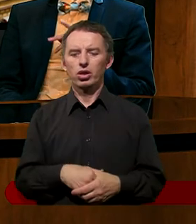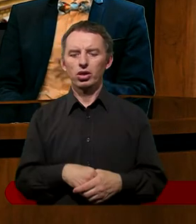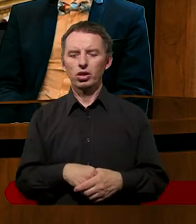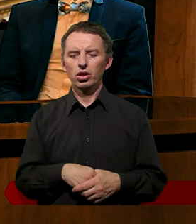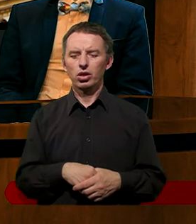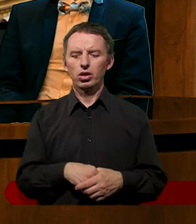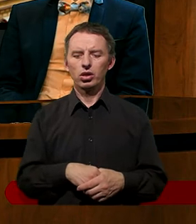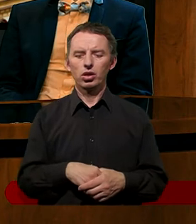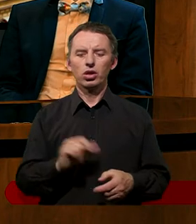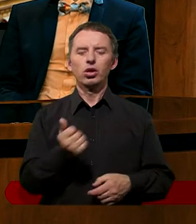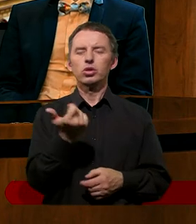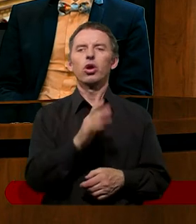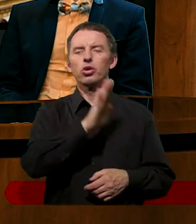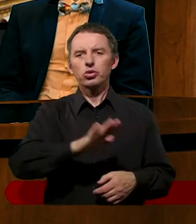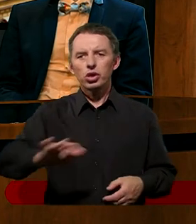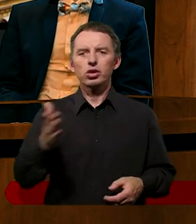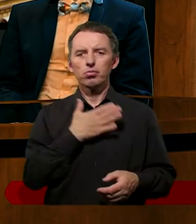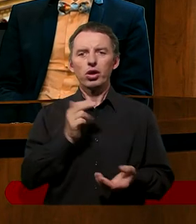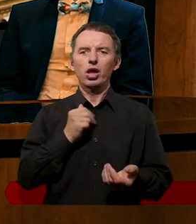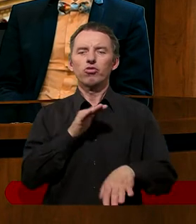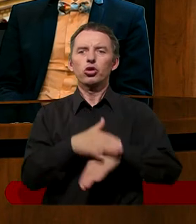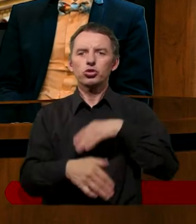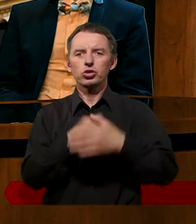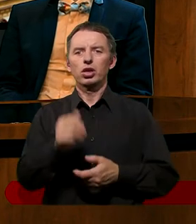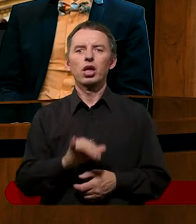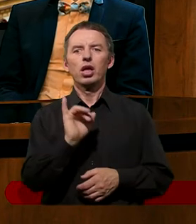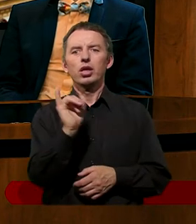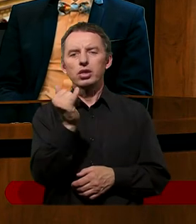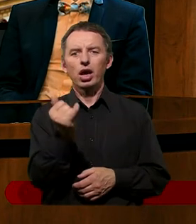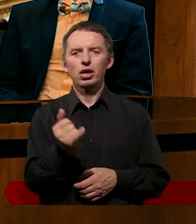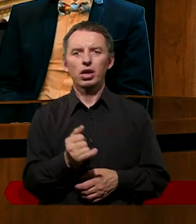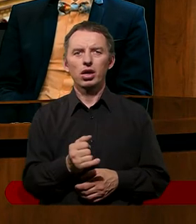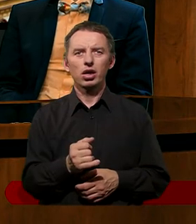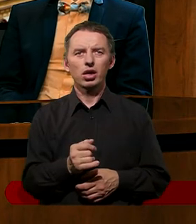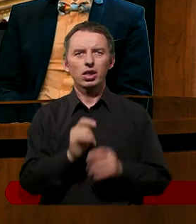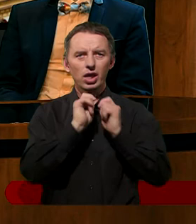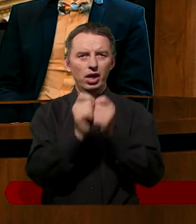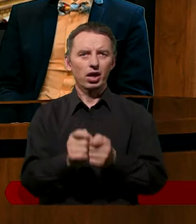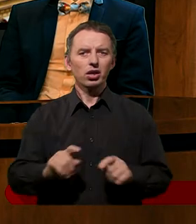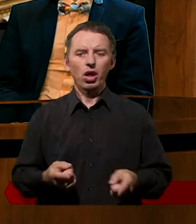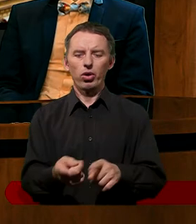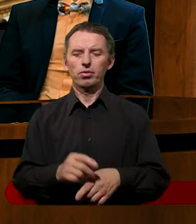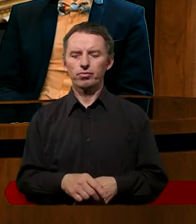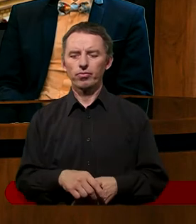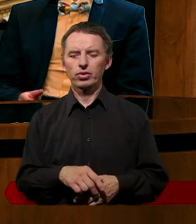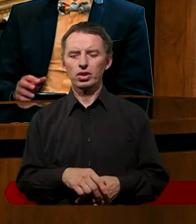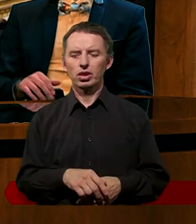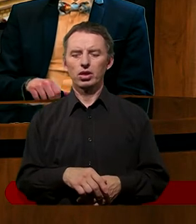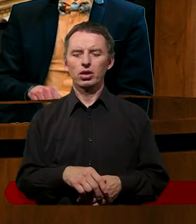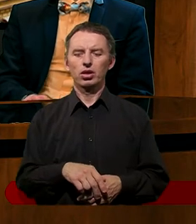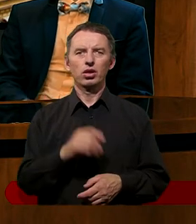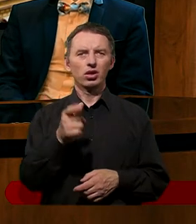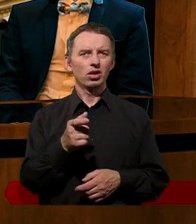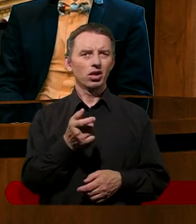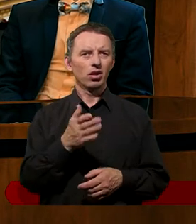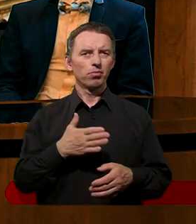Co odzwierciedlają nasze czyny? Jak my działamy? Zadałbym pytanie, czy mamy tą pokorę i